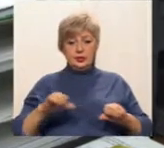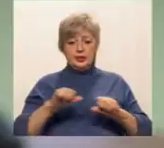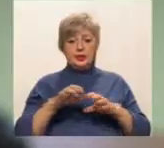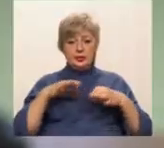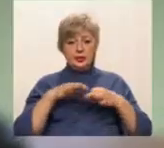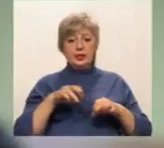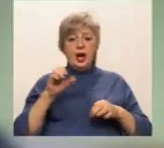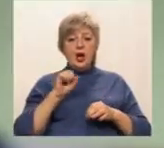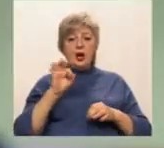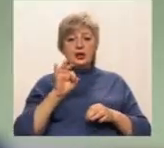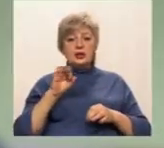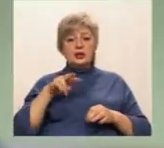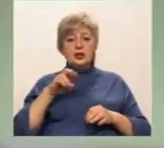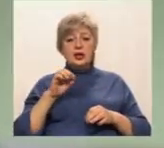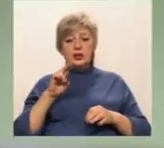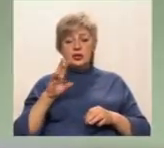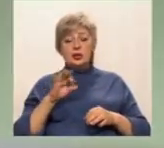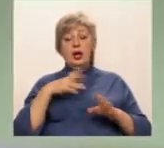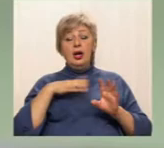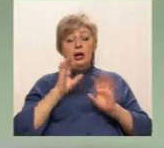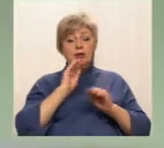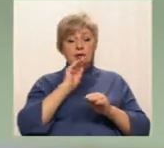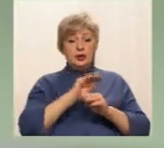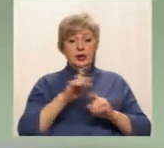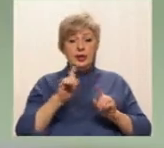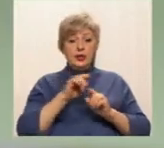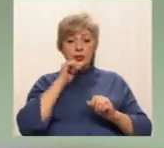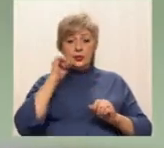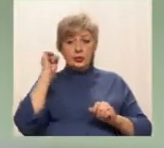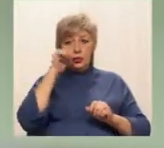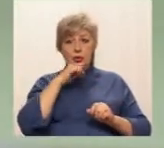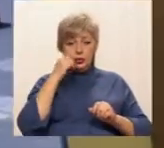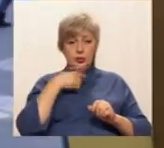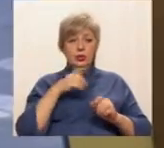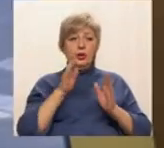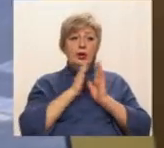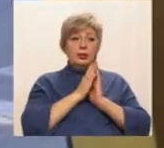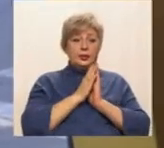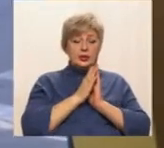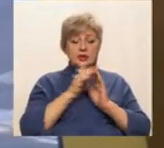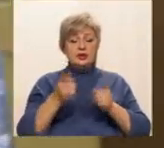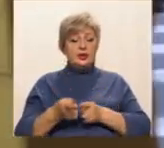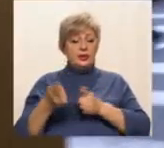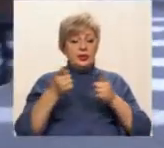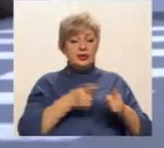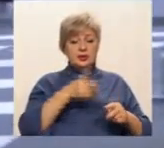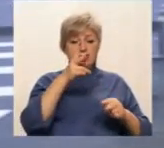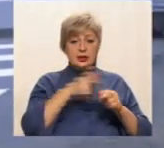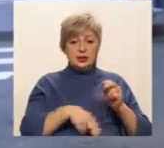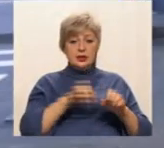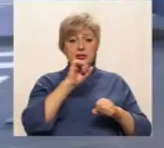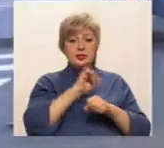Олександр Лещенко. Додає, з минулого року міський департамент звертався до обласного із проханням перенести кінцеву зупинку